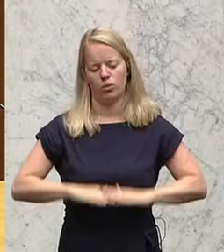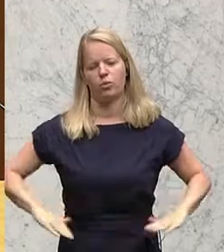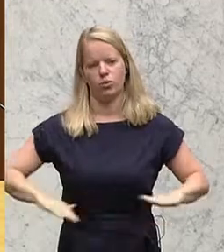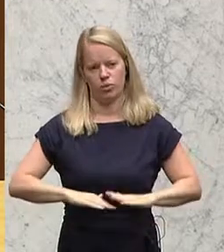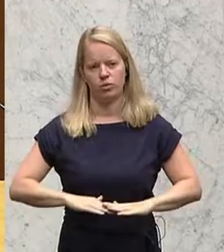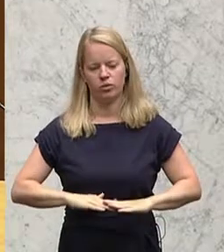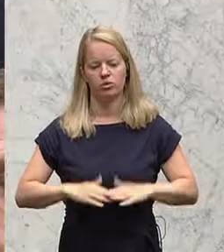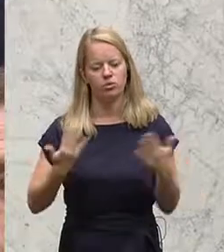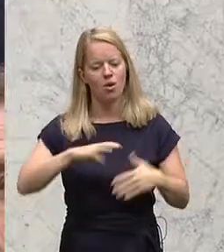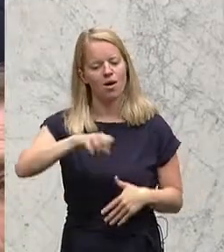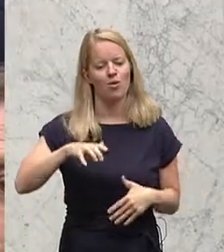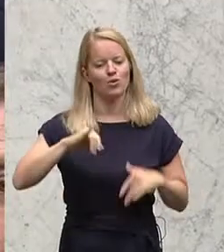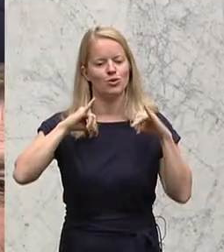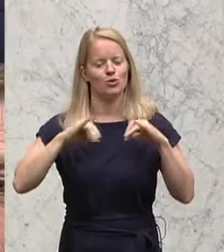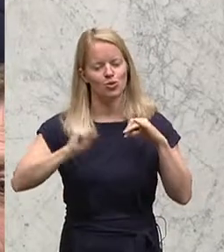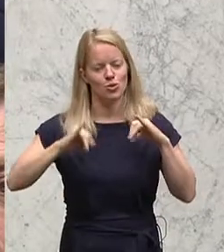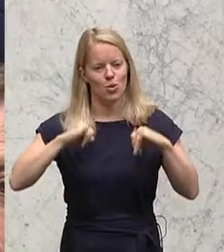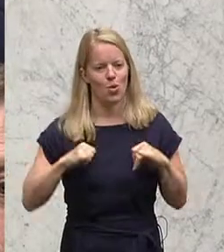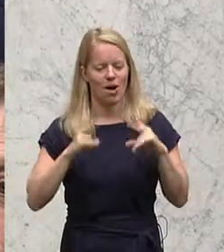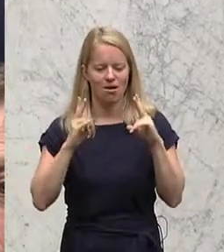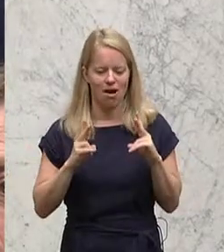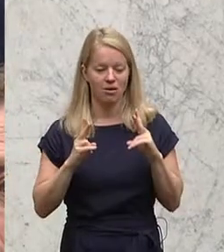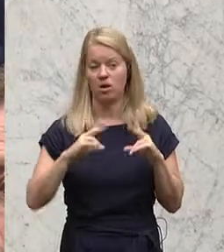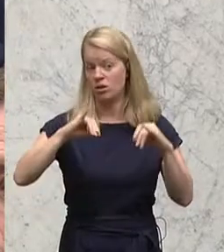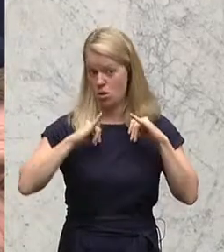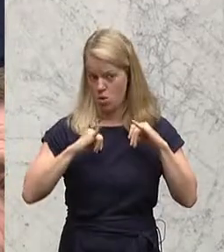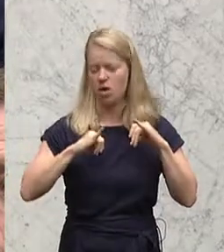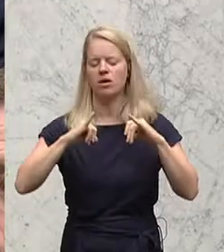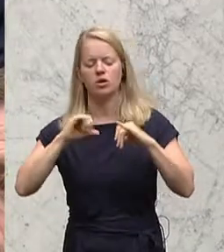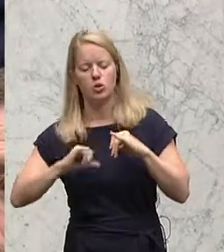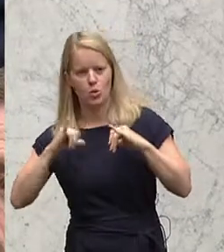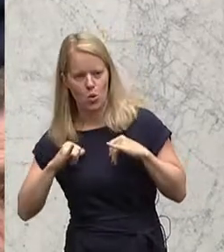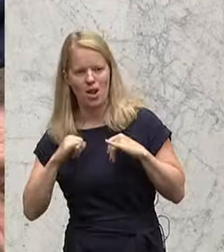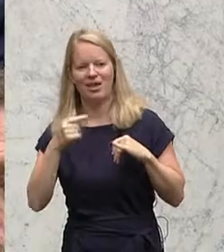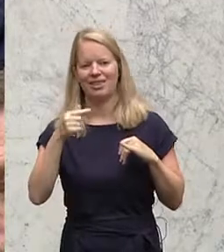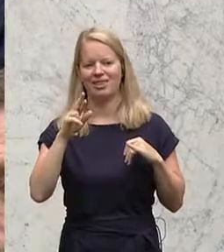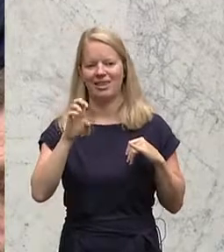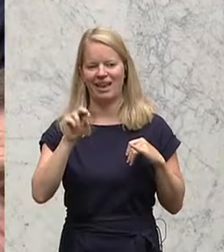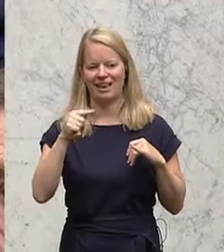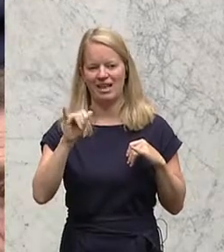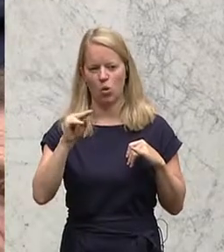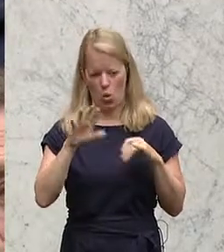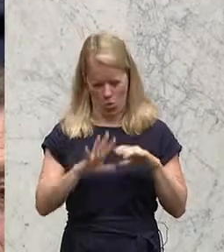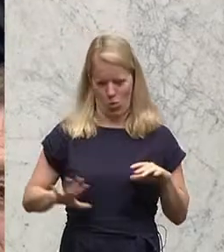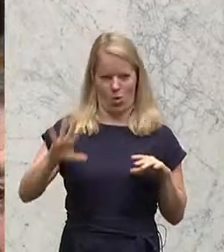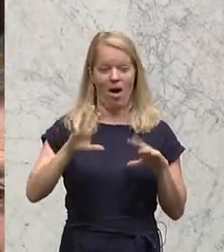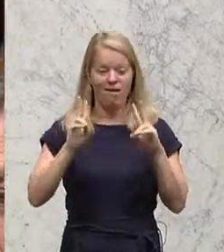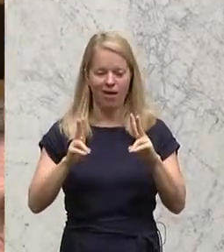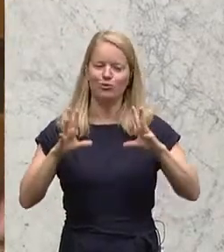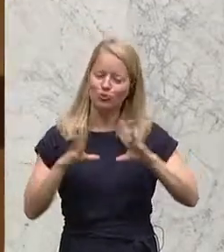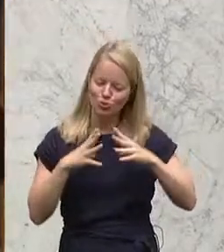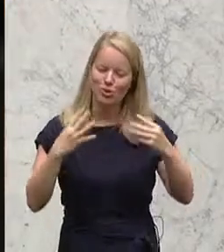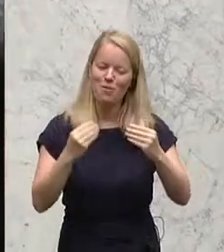Region Südtirol, die Region Tirol, Südtirol-Trentino weiter wachsen kann und weiterhin Vorbild für